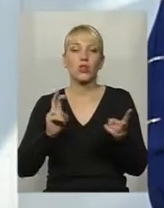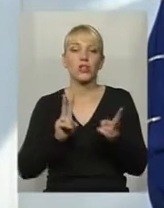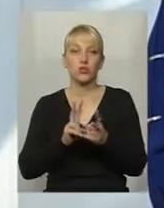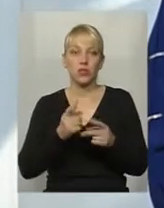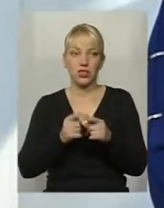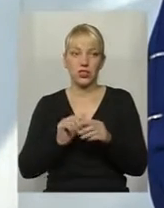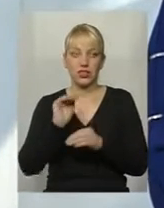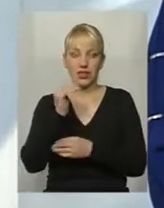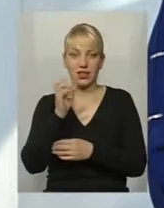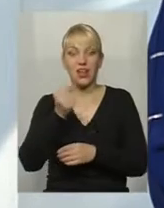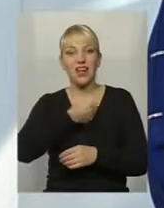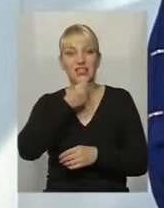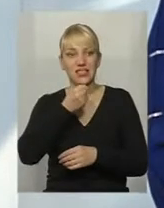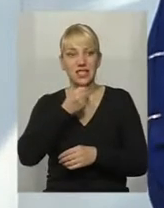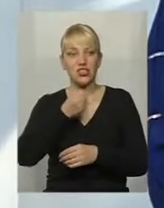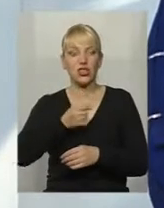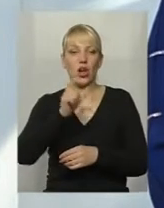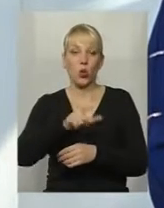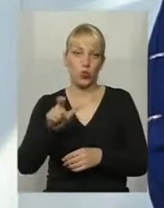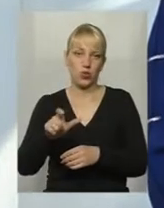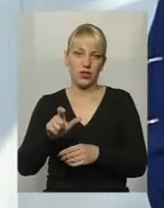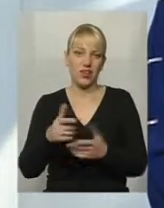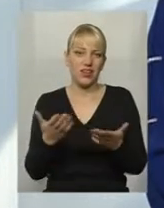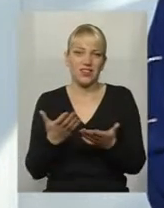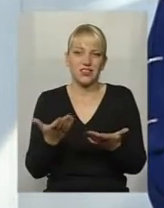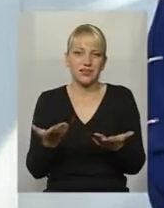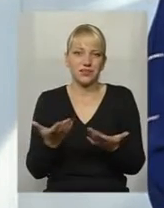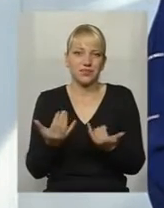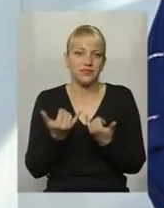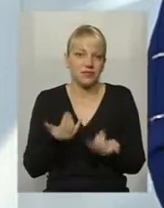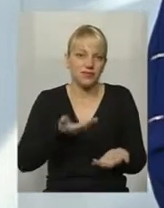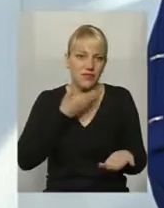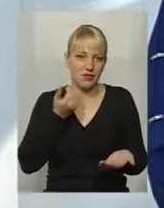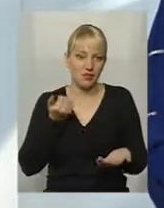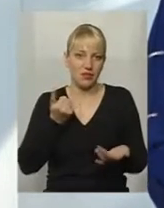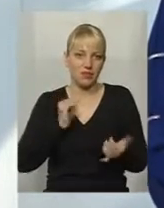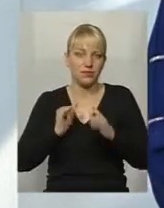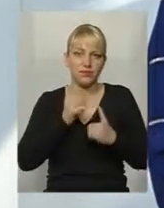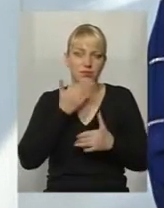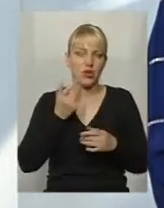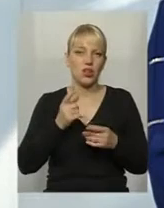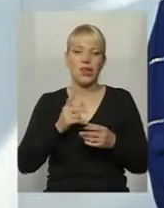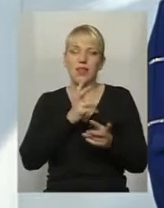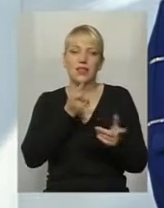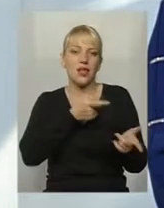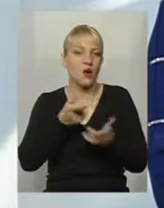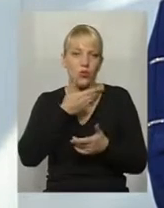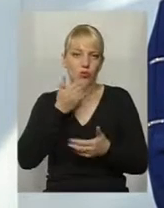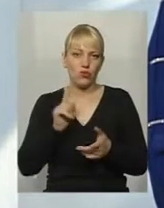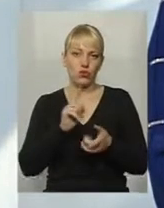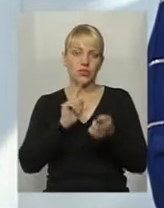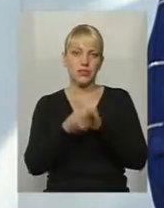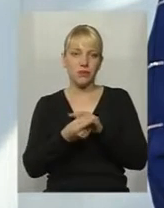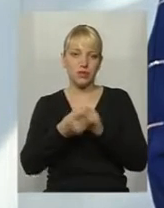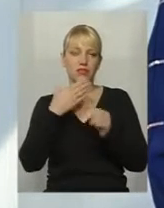а старші люди, вони якось не такі гнучки, не такі, не готові до того, щоб змінити своє вибачення по відношенню до